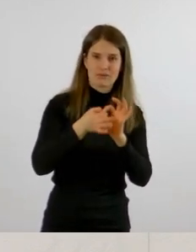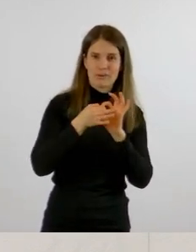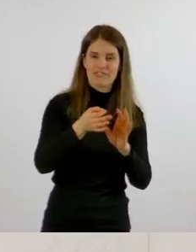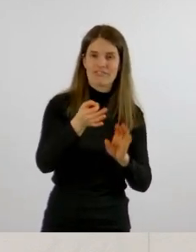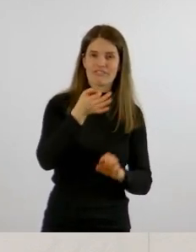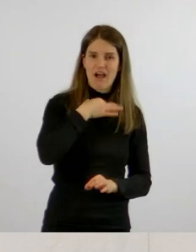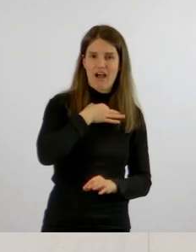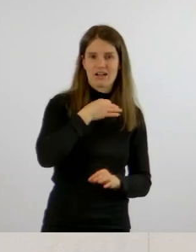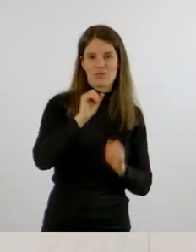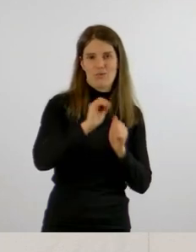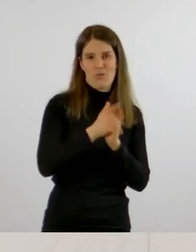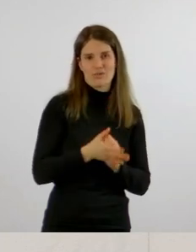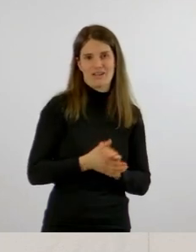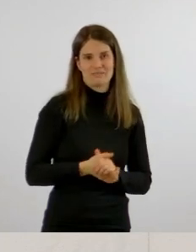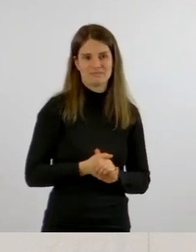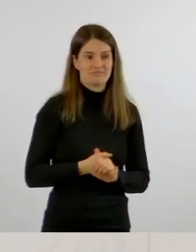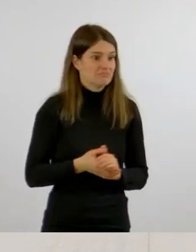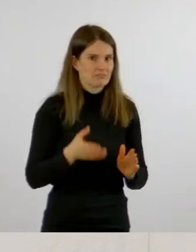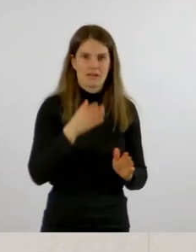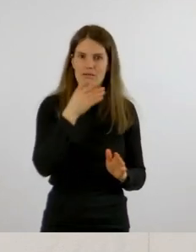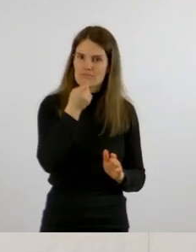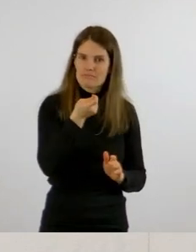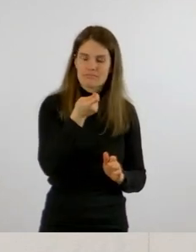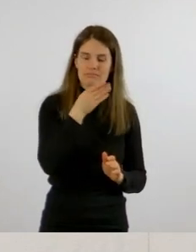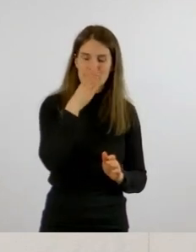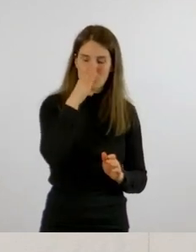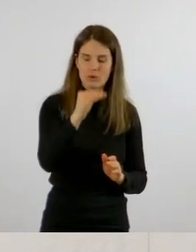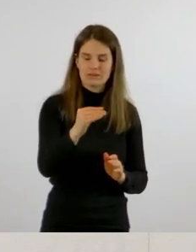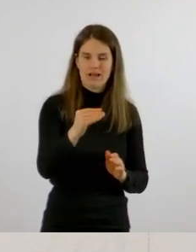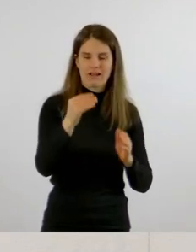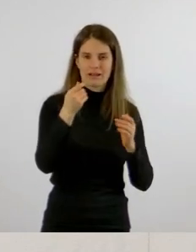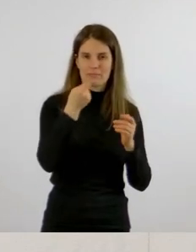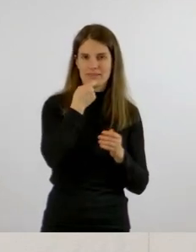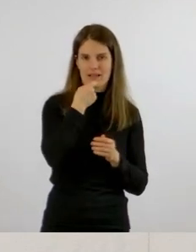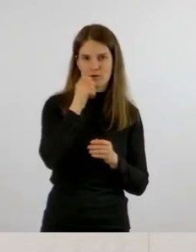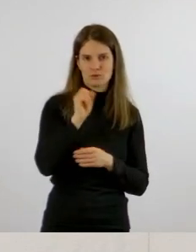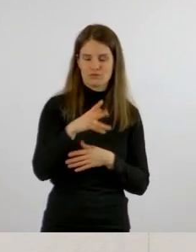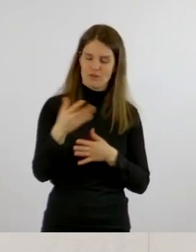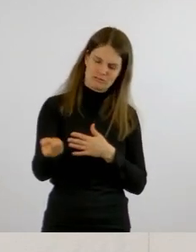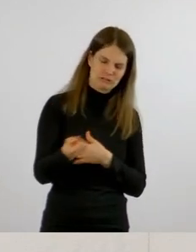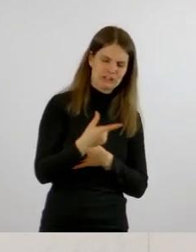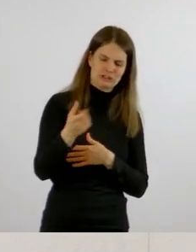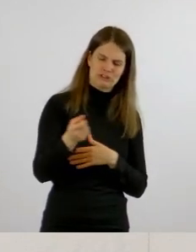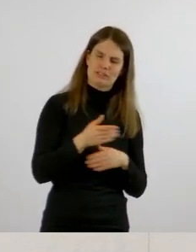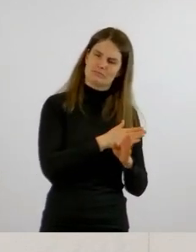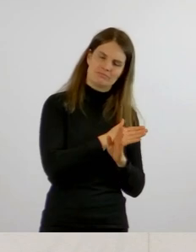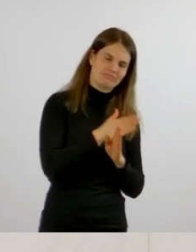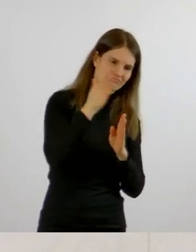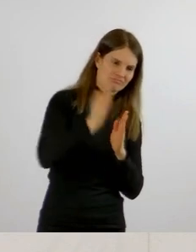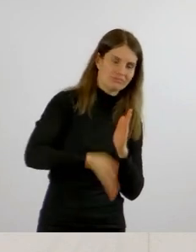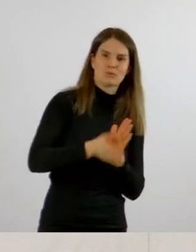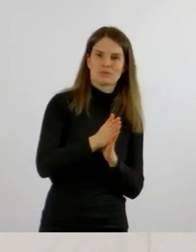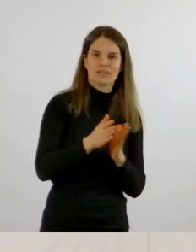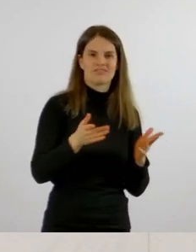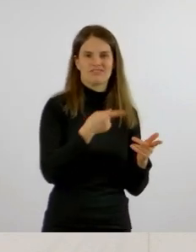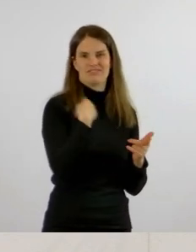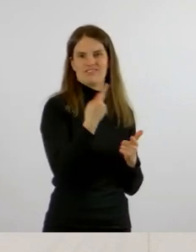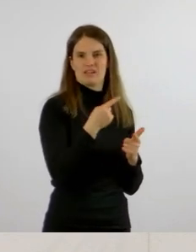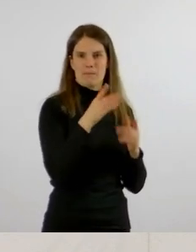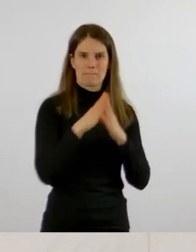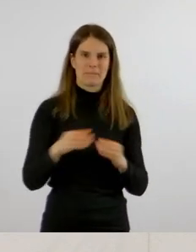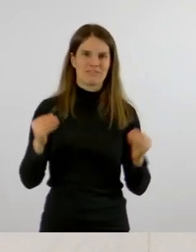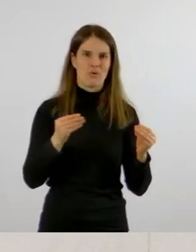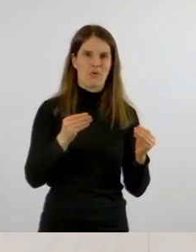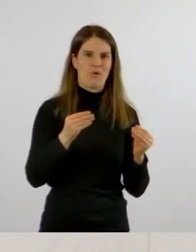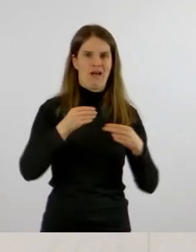Sie auch per Brief oder auf andere Weise die Fragen an uns richten. Wir haben dieses Mal zwei